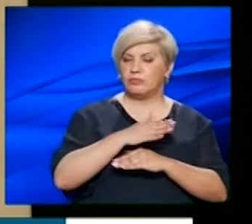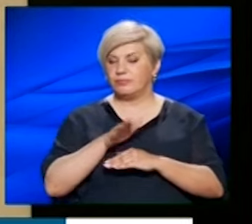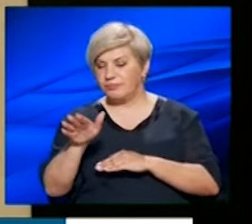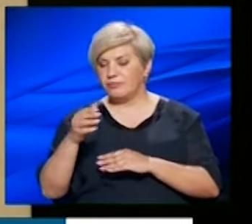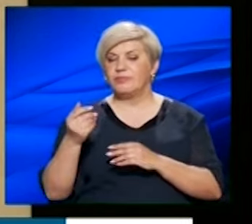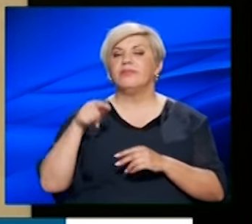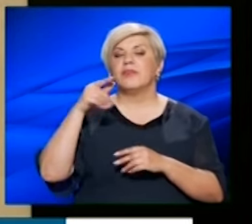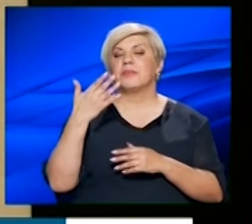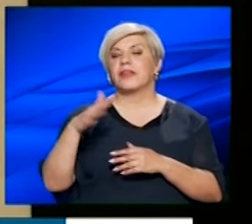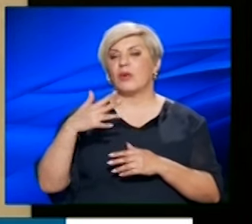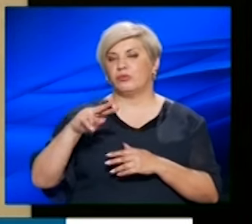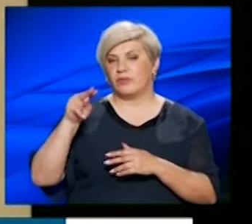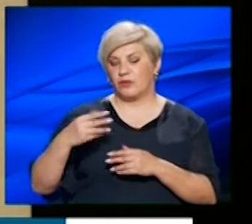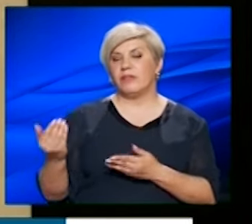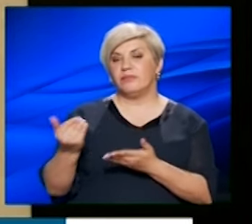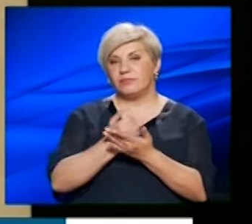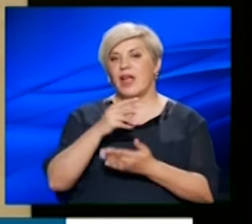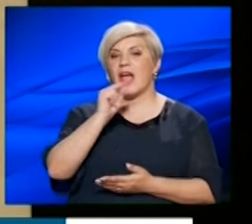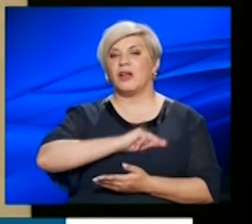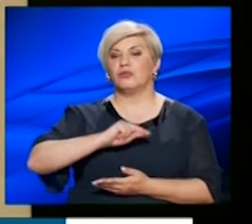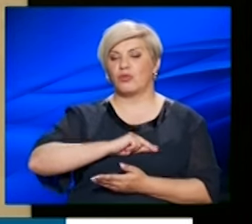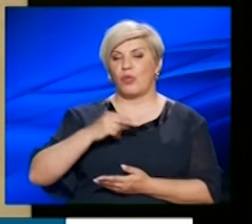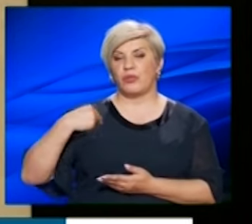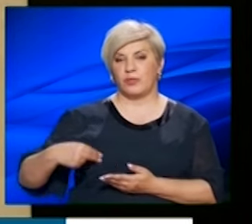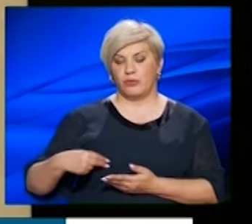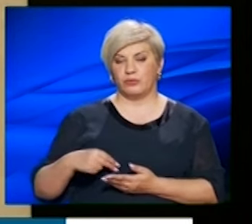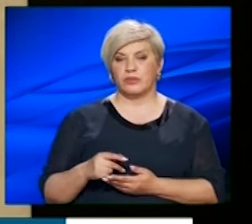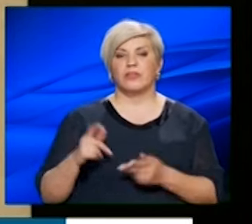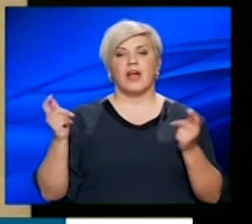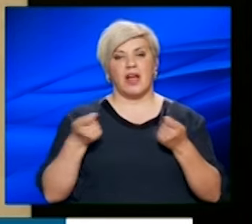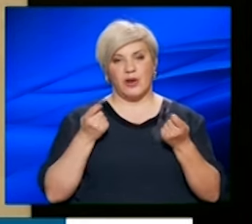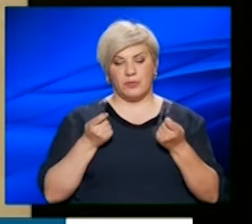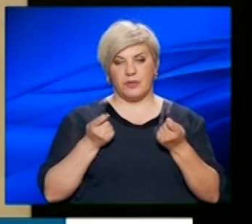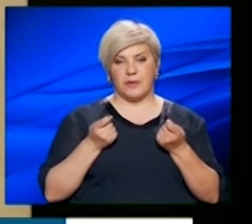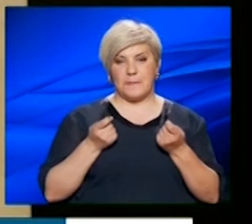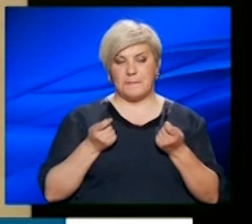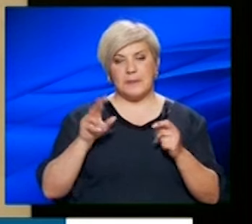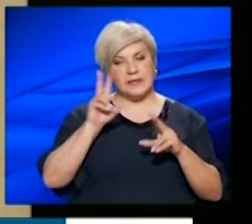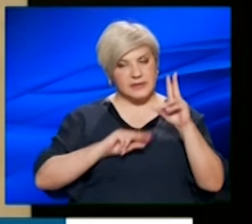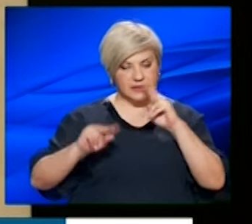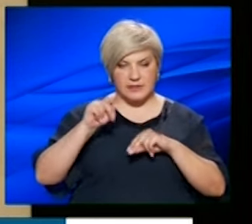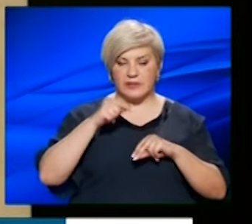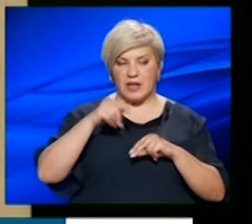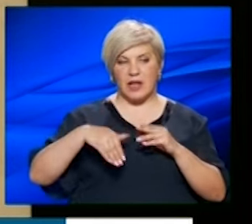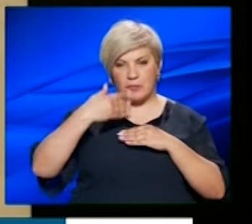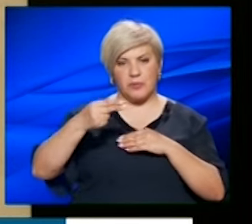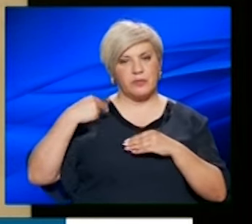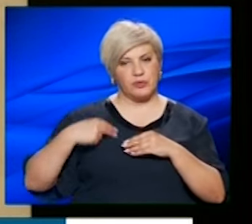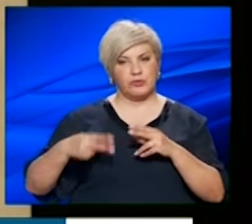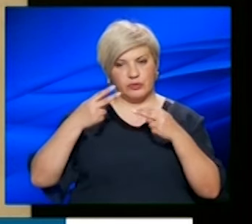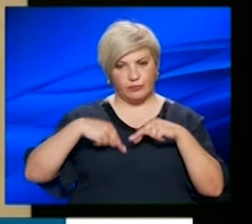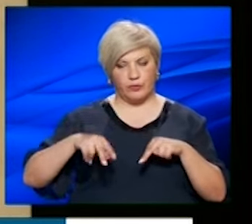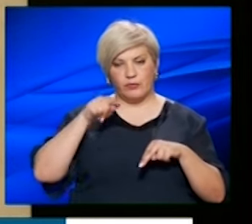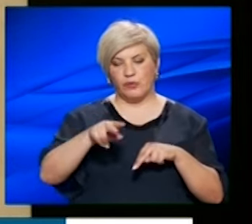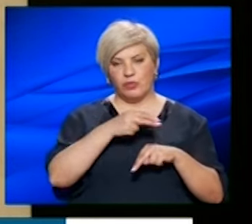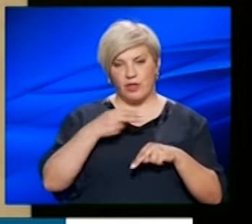για να βρει έσοδα ο Δήμος φυσικά. Θα κάνουμε και συζήτηση, πιστεύω, και στο επόμενο Δημοτικό Συμβούλιο